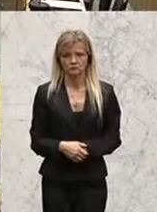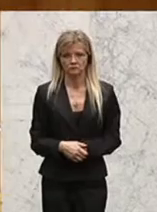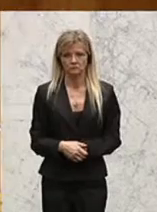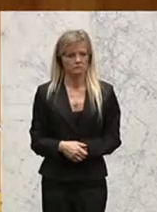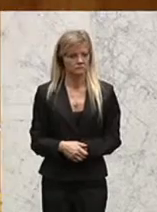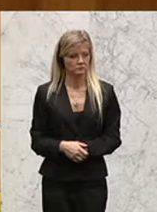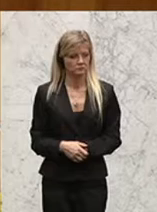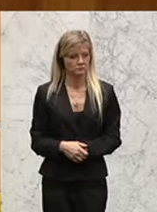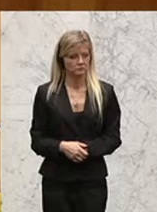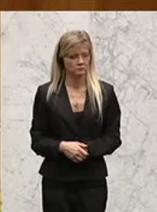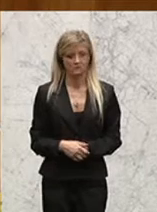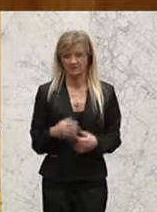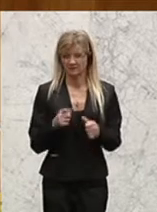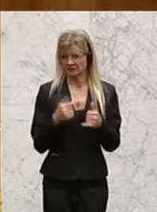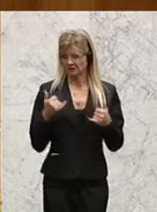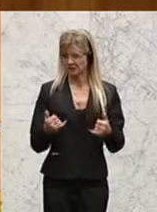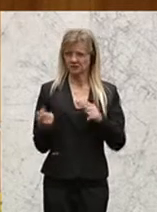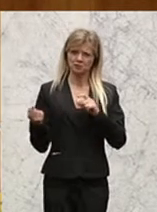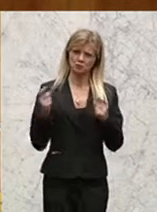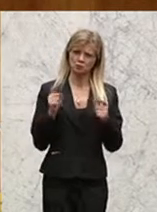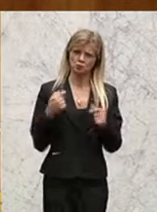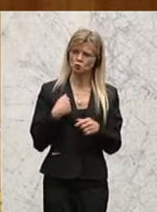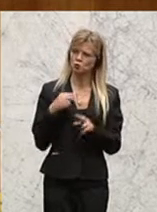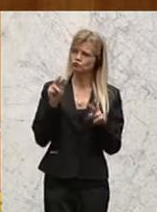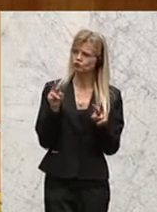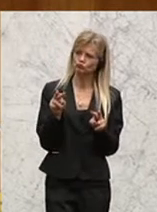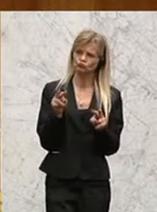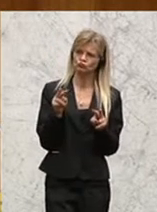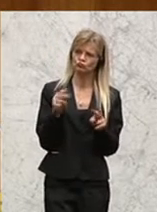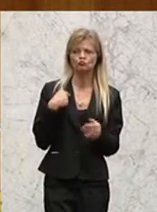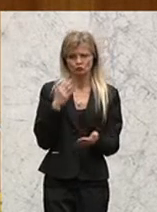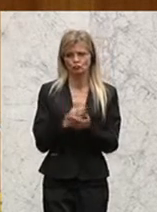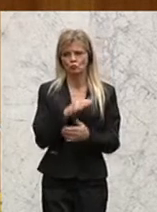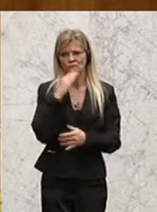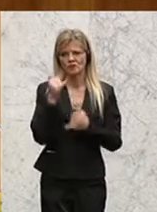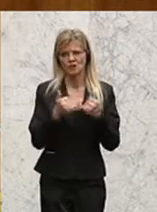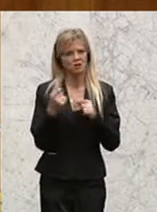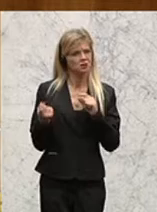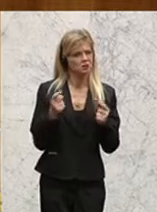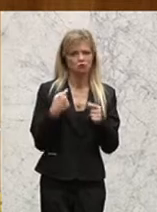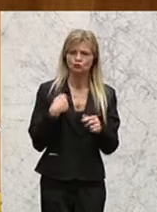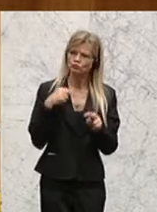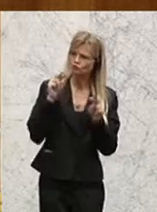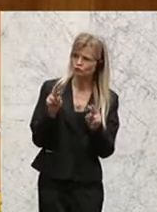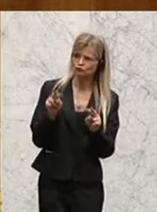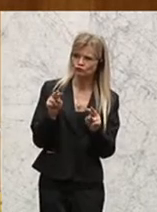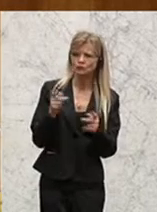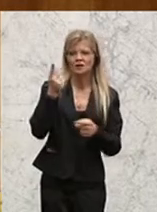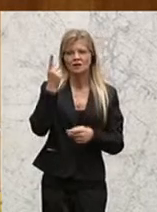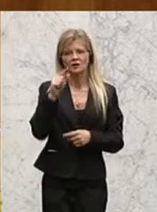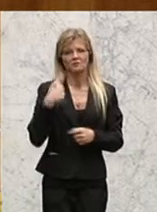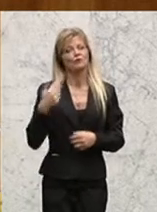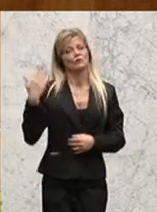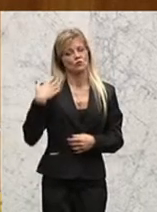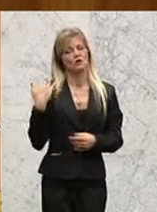Wenn man hier die Debatte ein bisschen verfolgt, und ich verfolge die Debatte ja schon viele, viele Jahre, da ich früher auch mal Umweltsprecher hier im